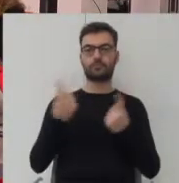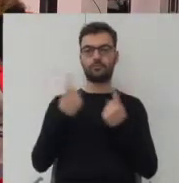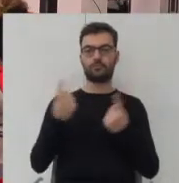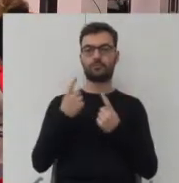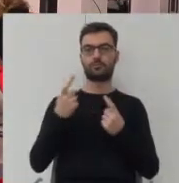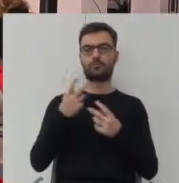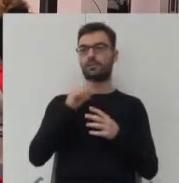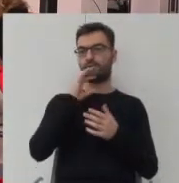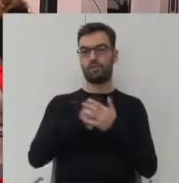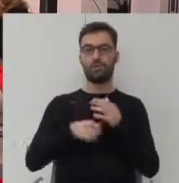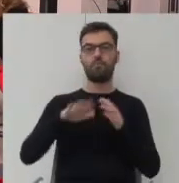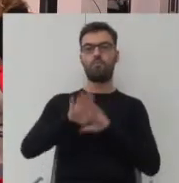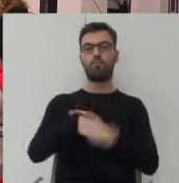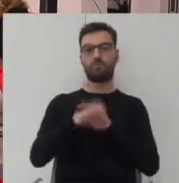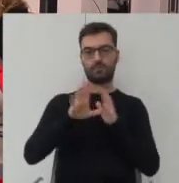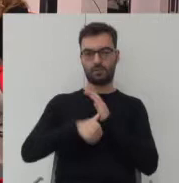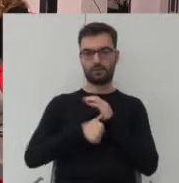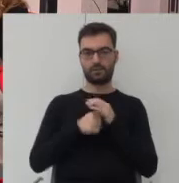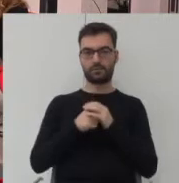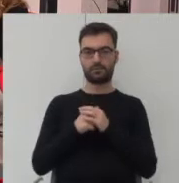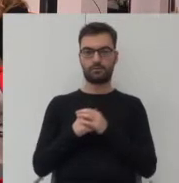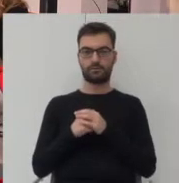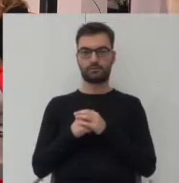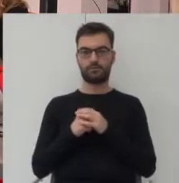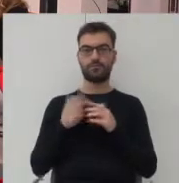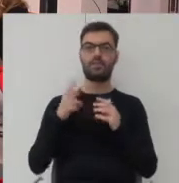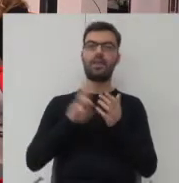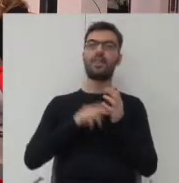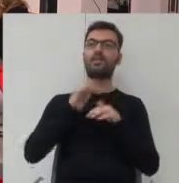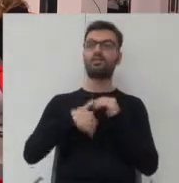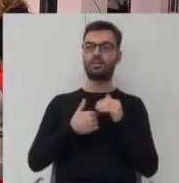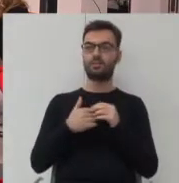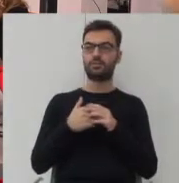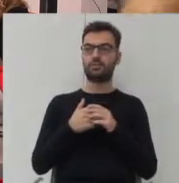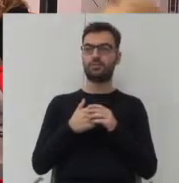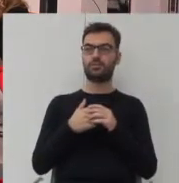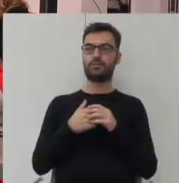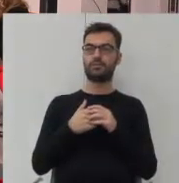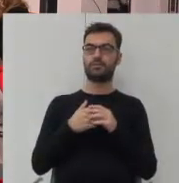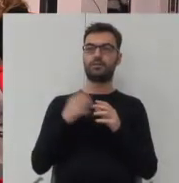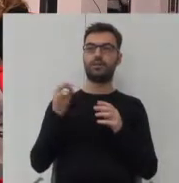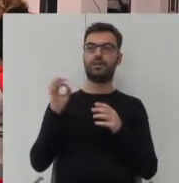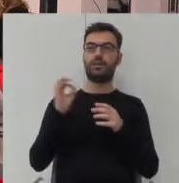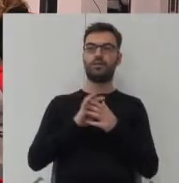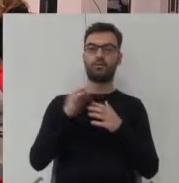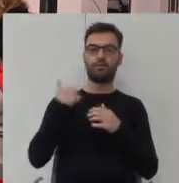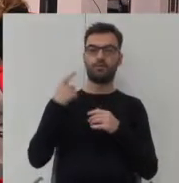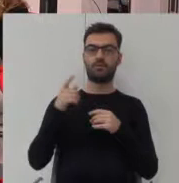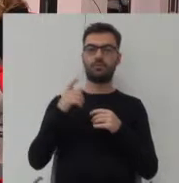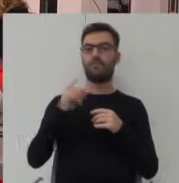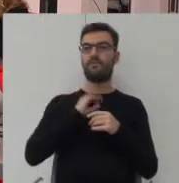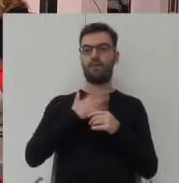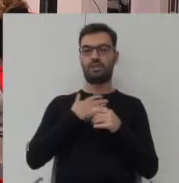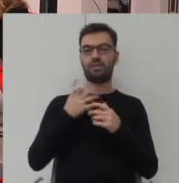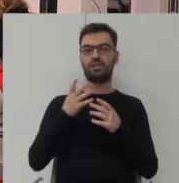niezagospodarowaną pustką miejską, która na szczęście pewnie była w rękach właśnie dzielnicy.